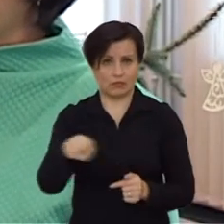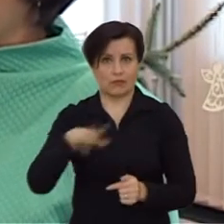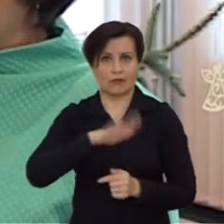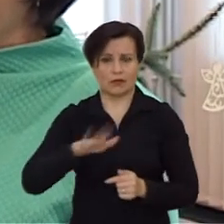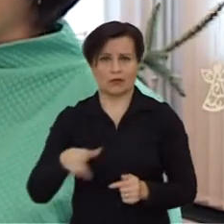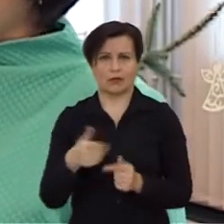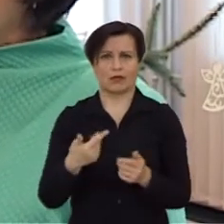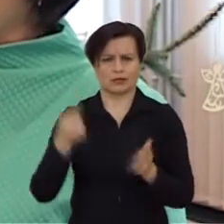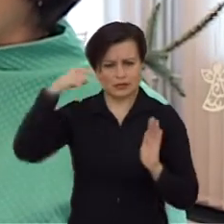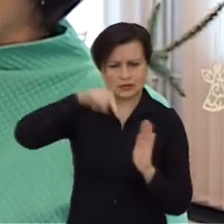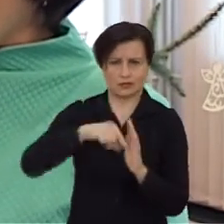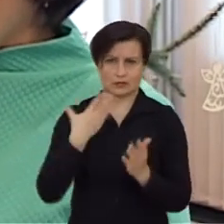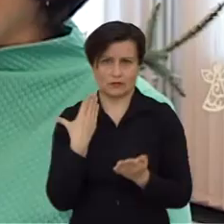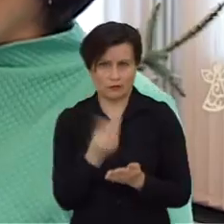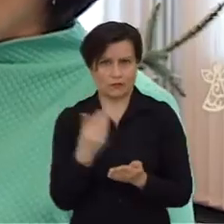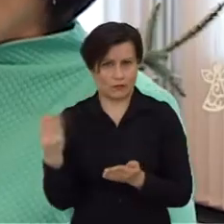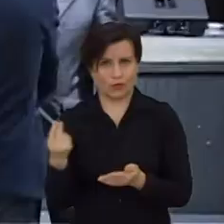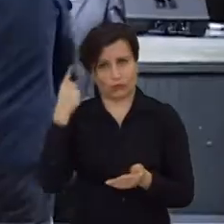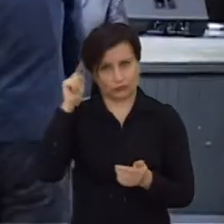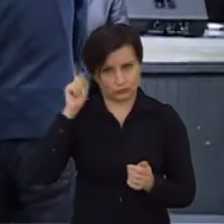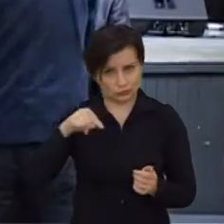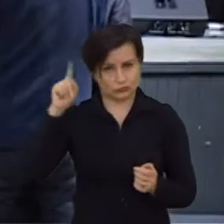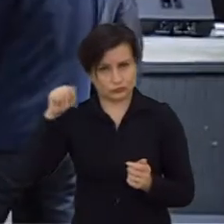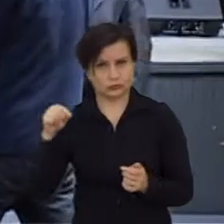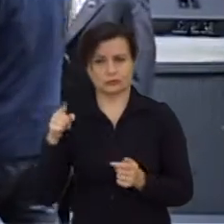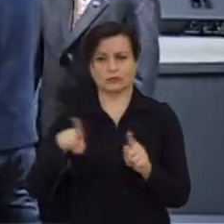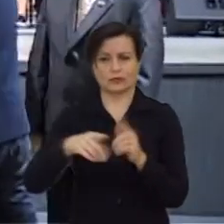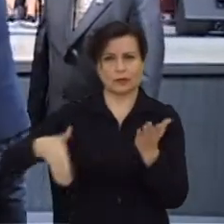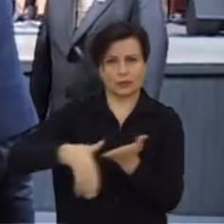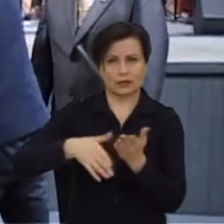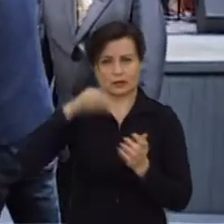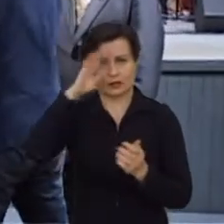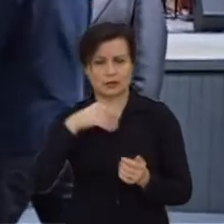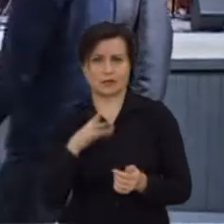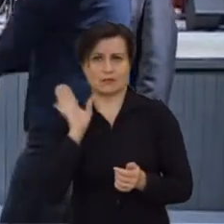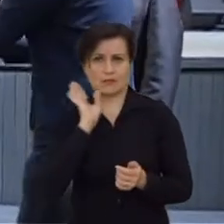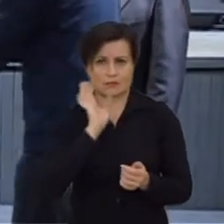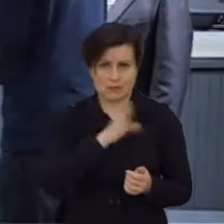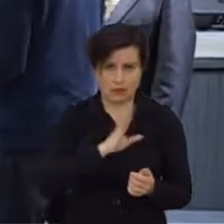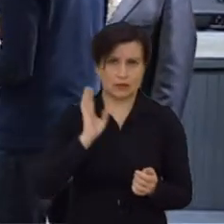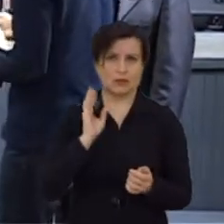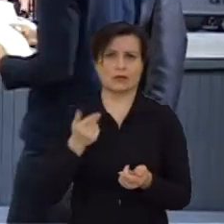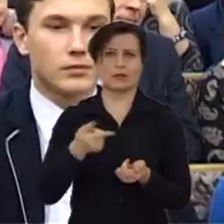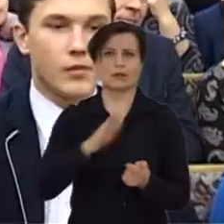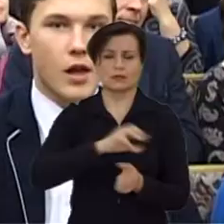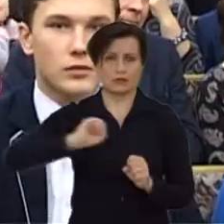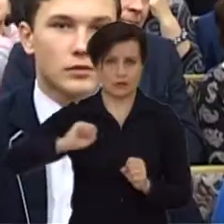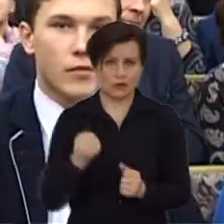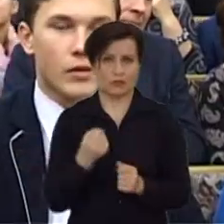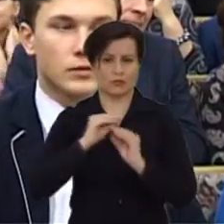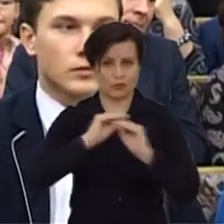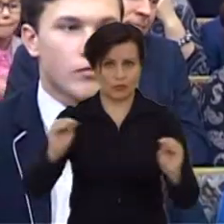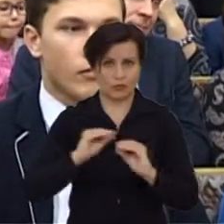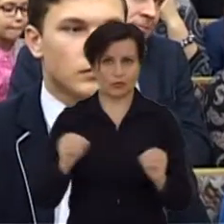tęs savo, gilint savo žinias, padedami mokytojų ir tėvų ir savo draugų, tose